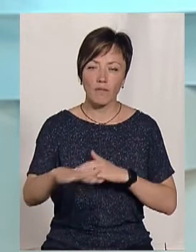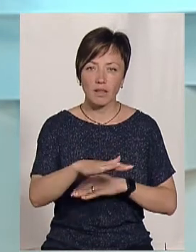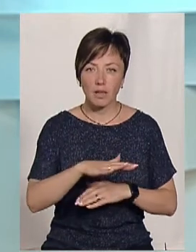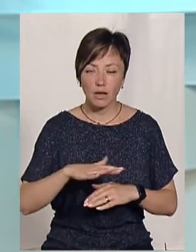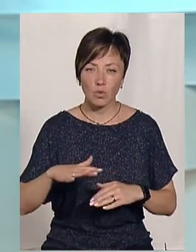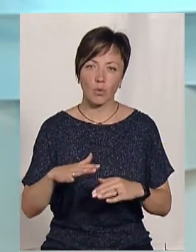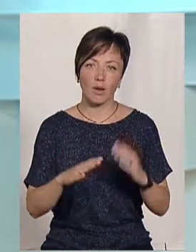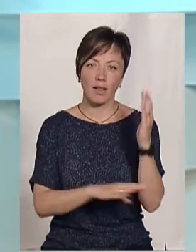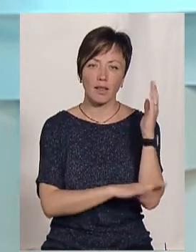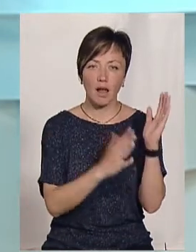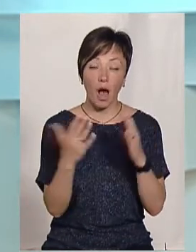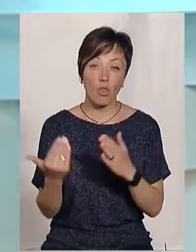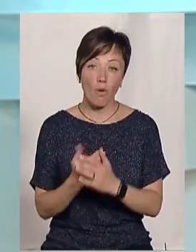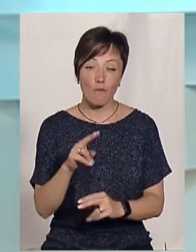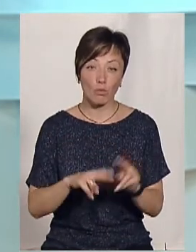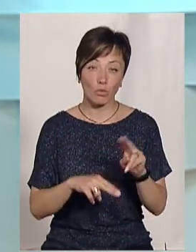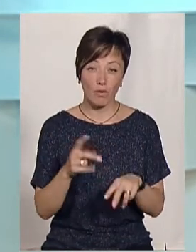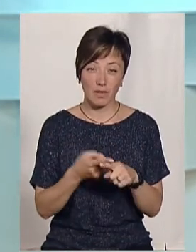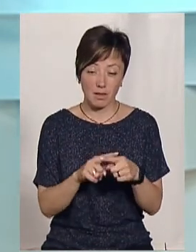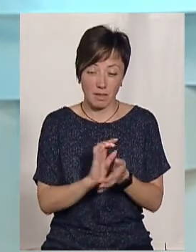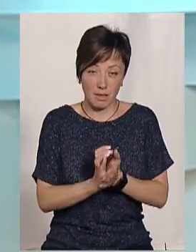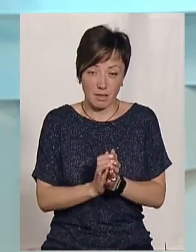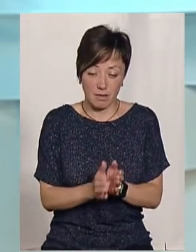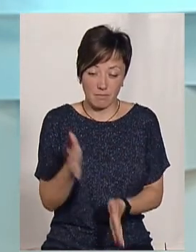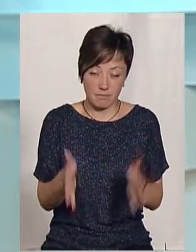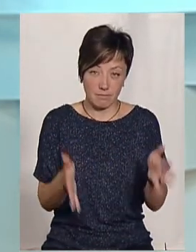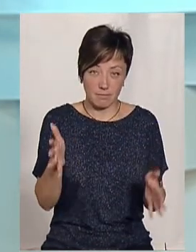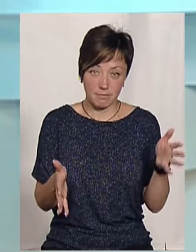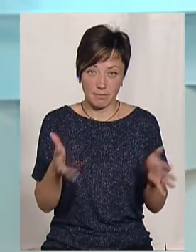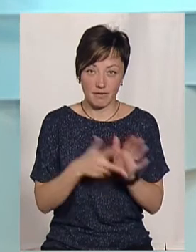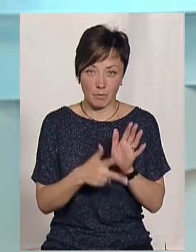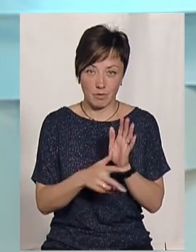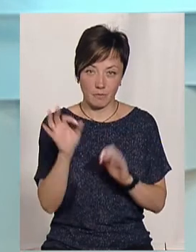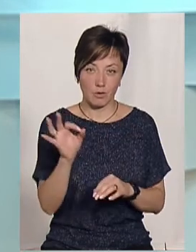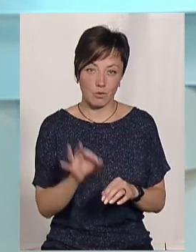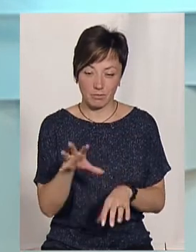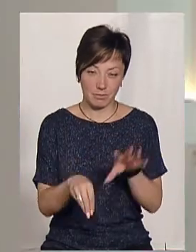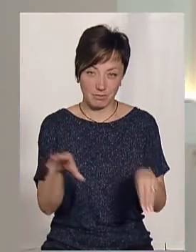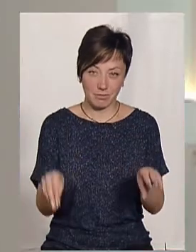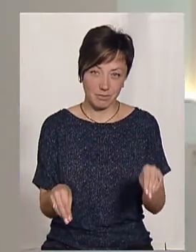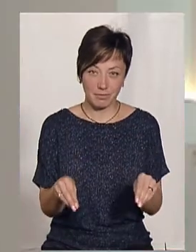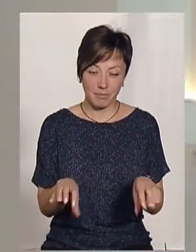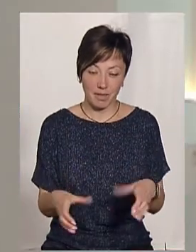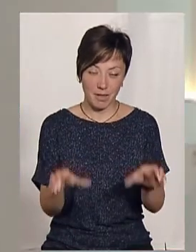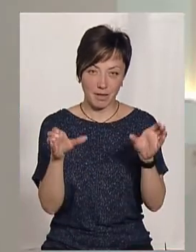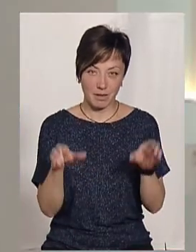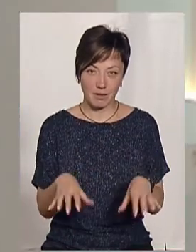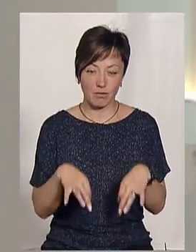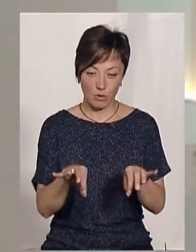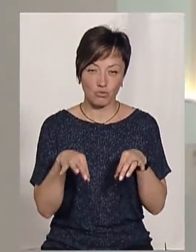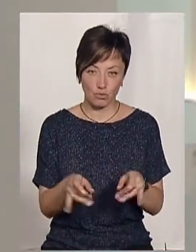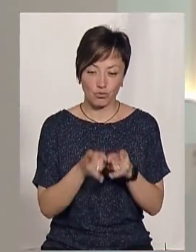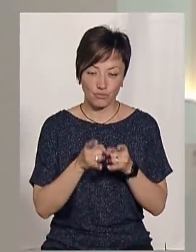великі, якісь дерева. А новобудова – це 80% забудованої території, все в плиці, купа